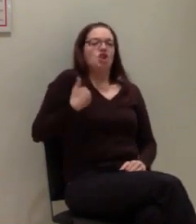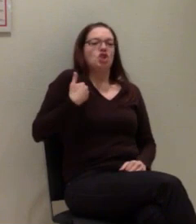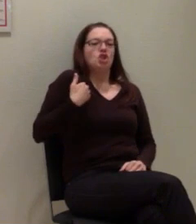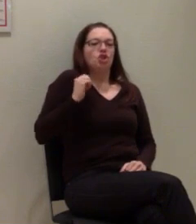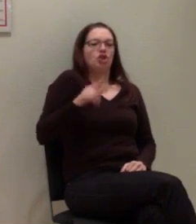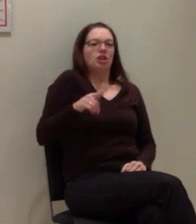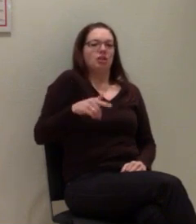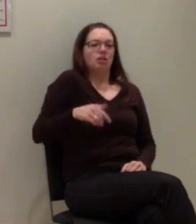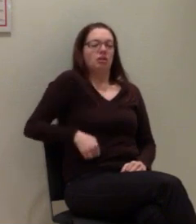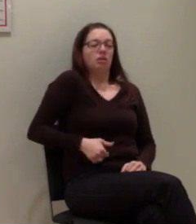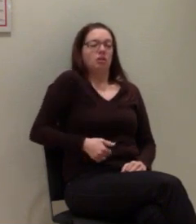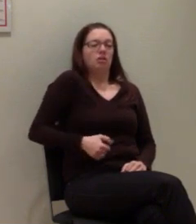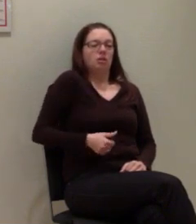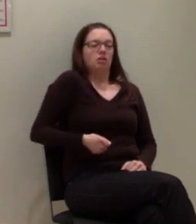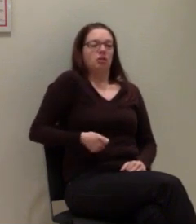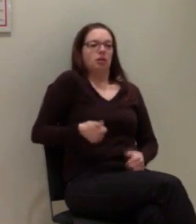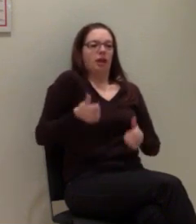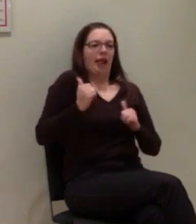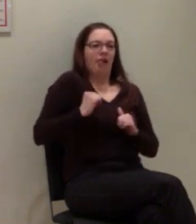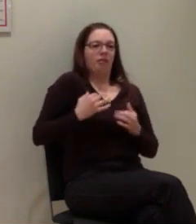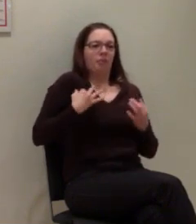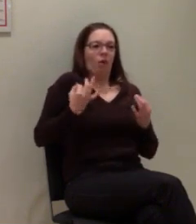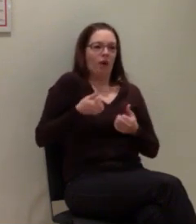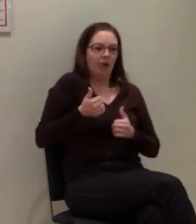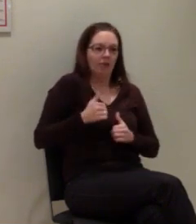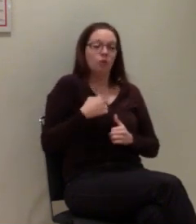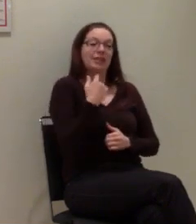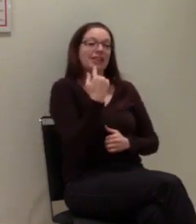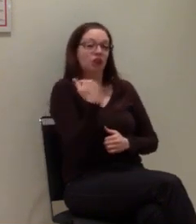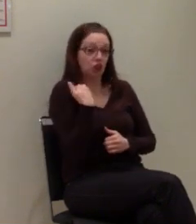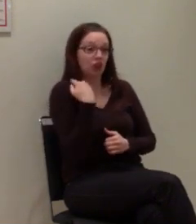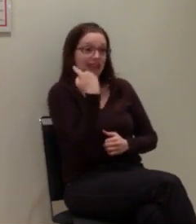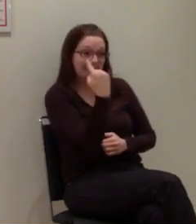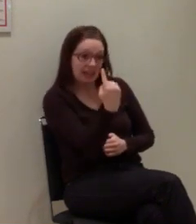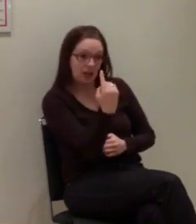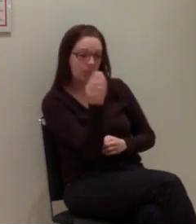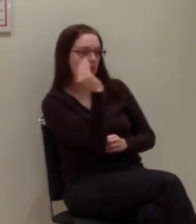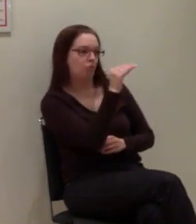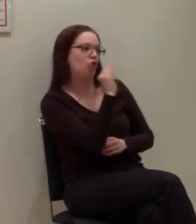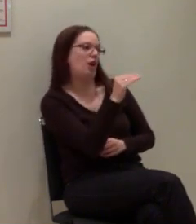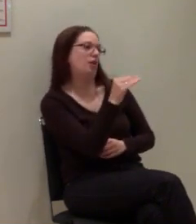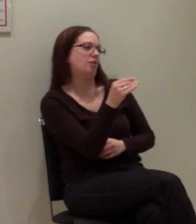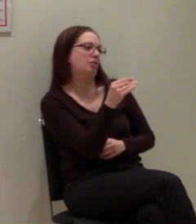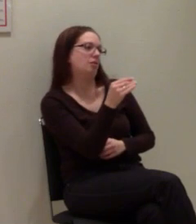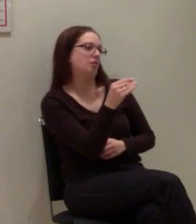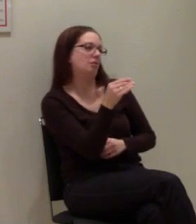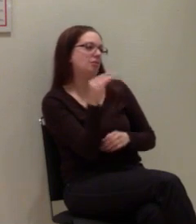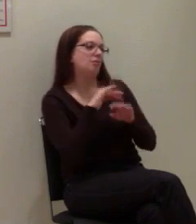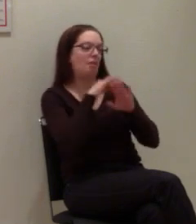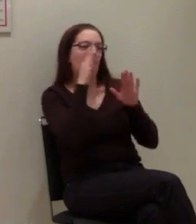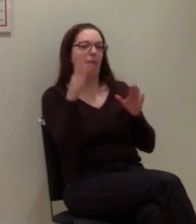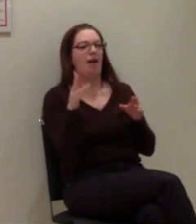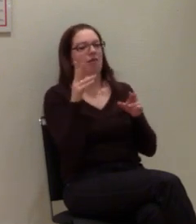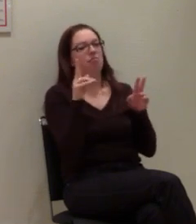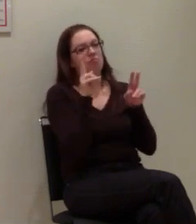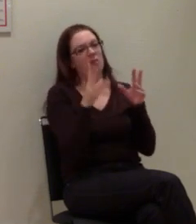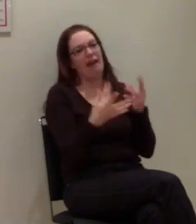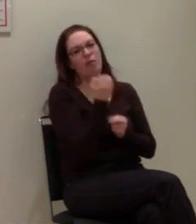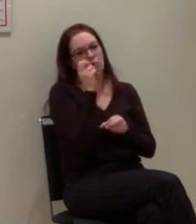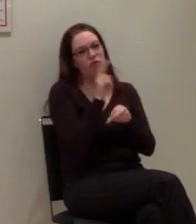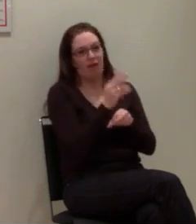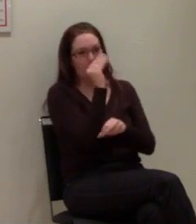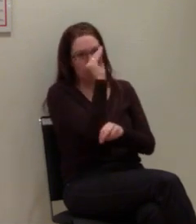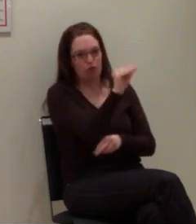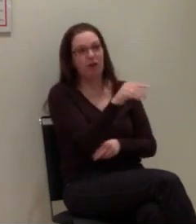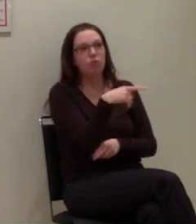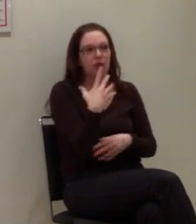Und die hat dann letztendlich Rettungskräfte losgeschickt, weil jemand wusste, dass da irgendwo jemand in der Lawine verschüttet ist, also